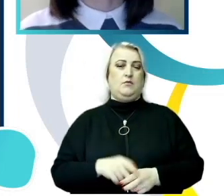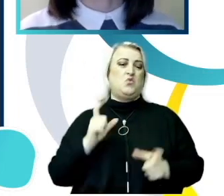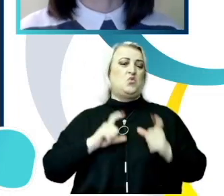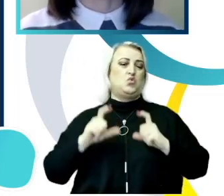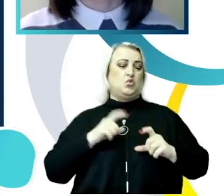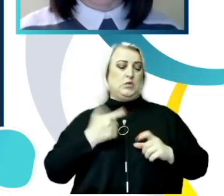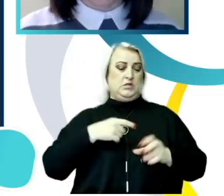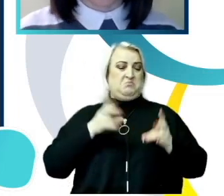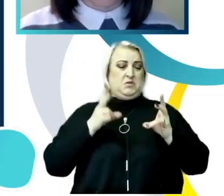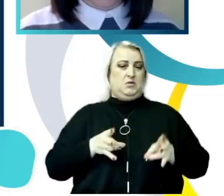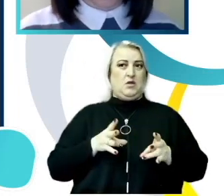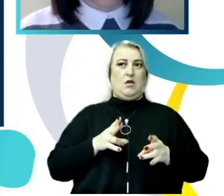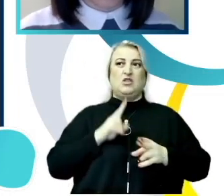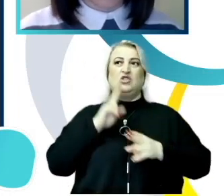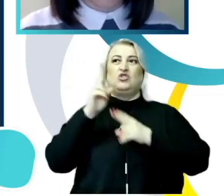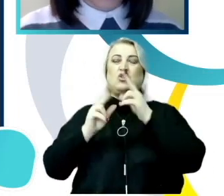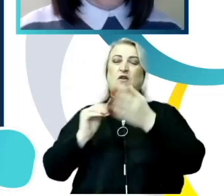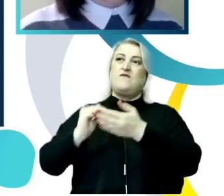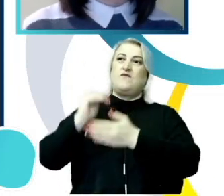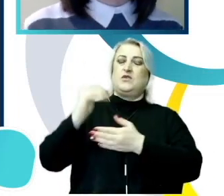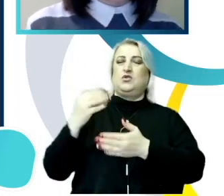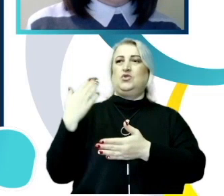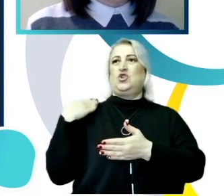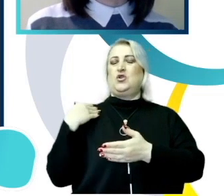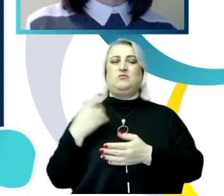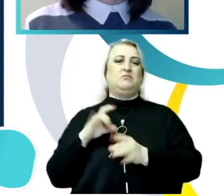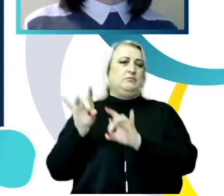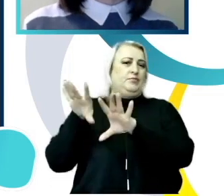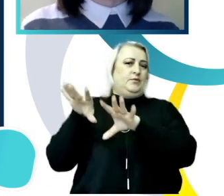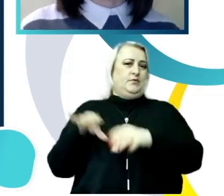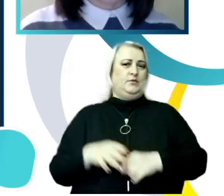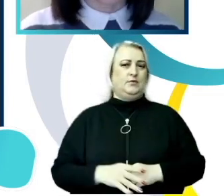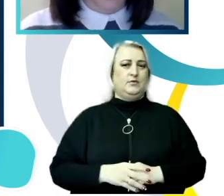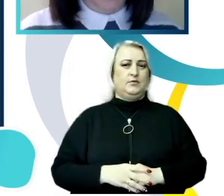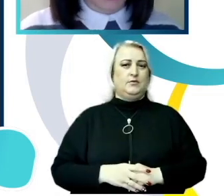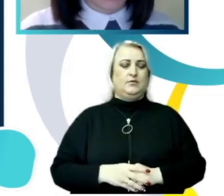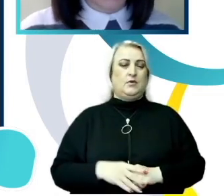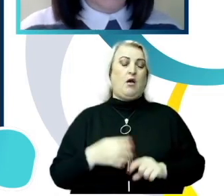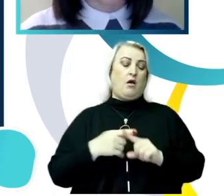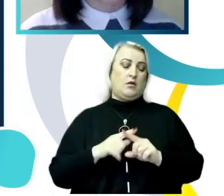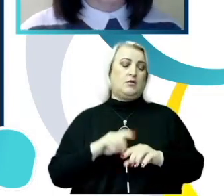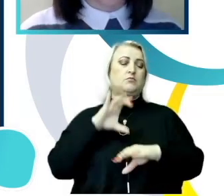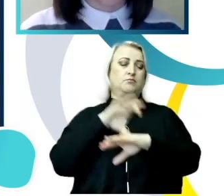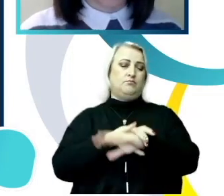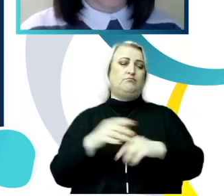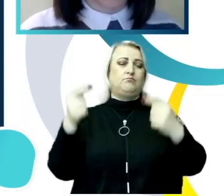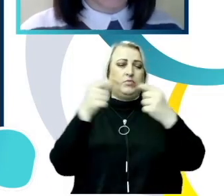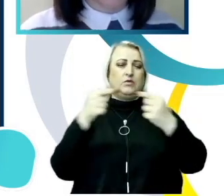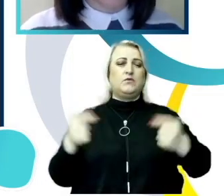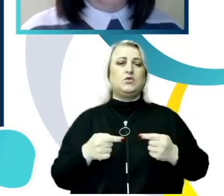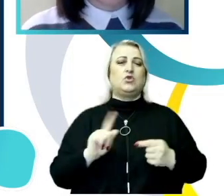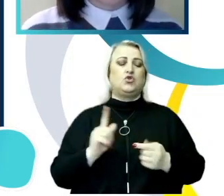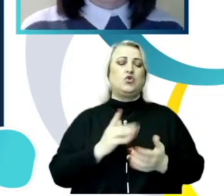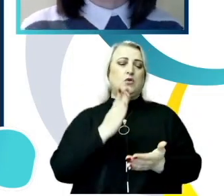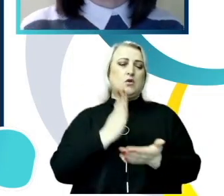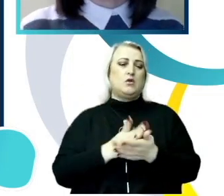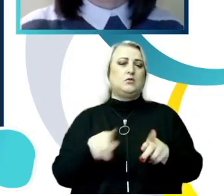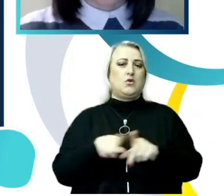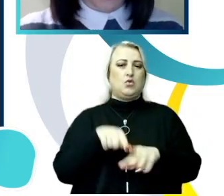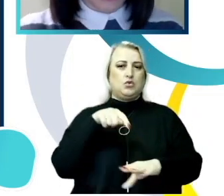vorbi studenții despre cazurile de hărțuire. Deci acest lucru încă o dată confirmă faptul că există acest sentiment de